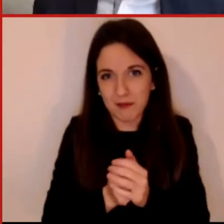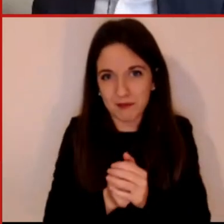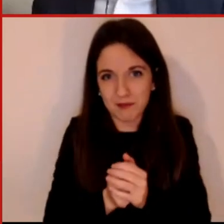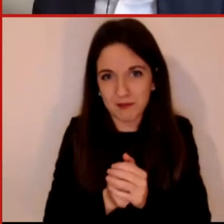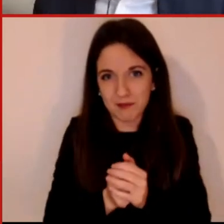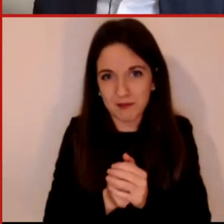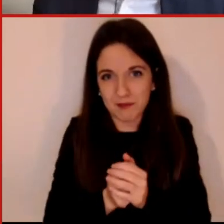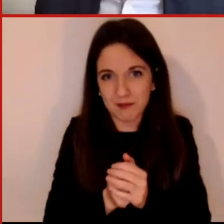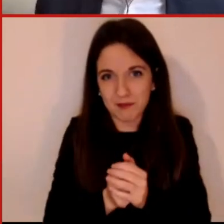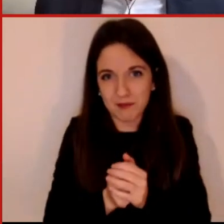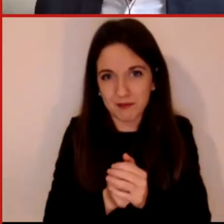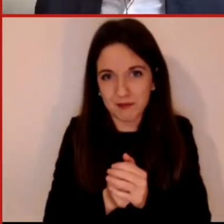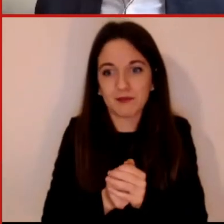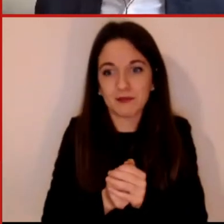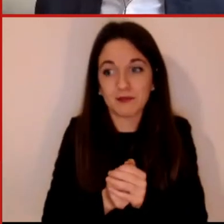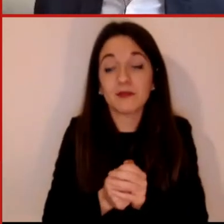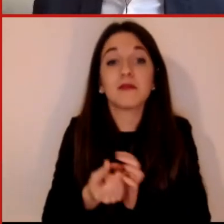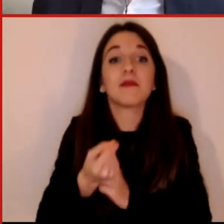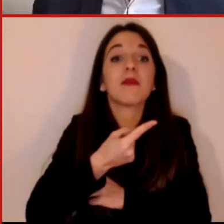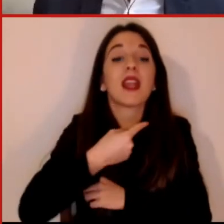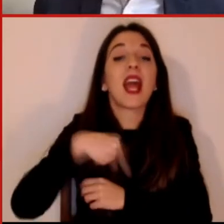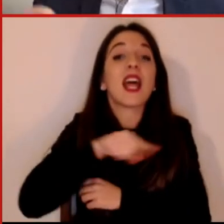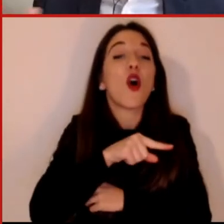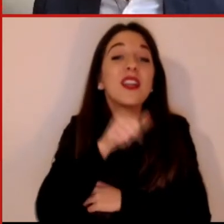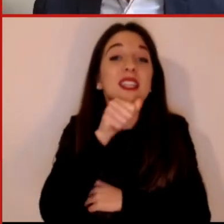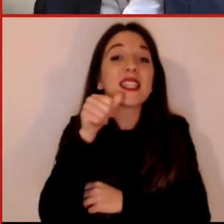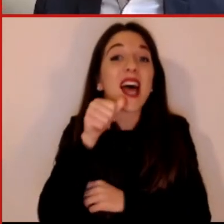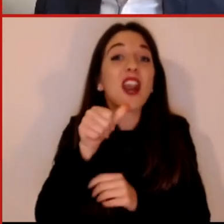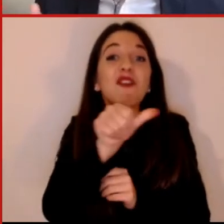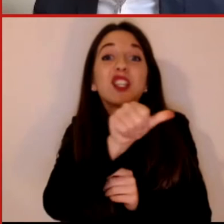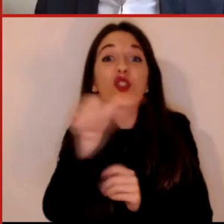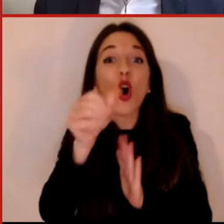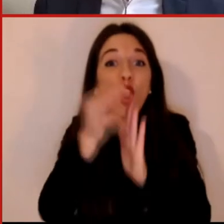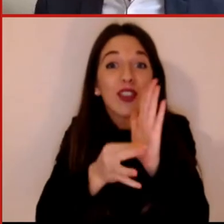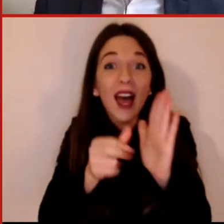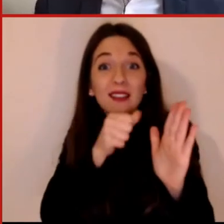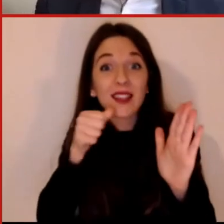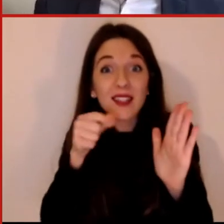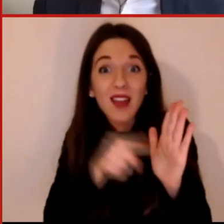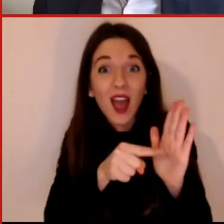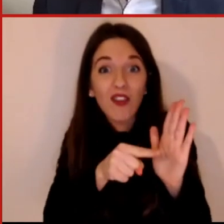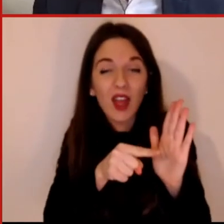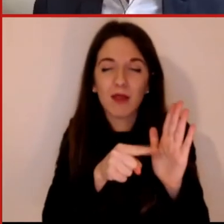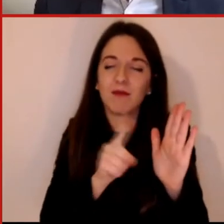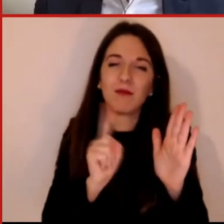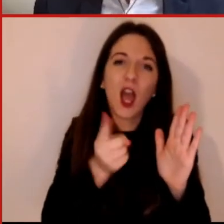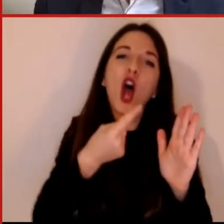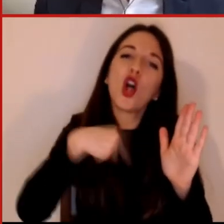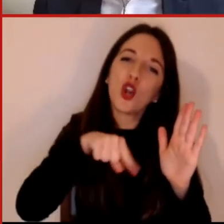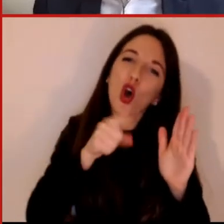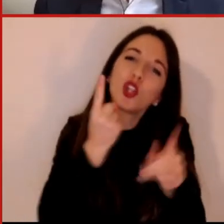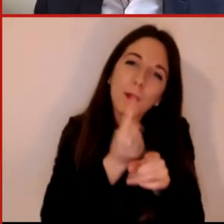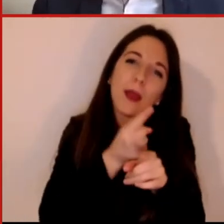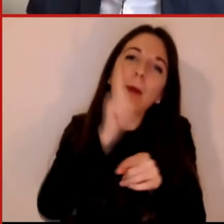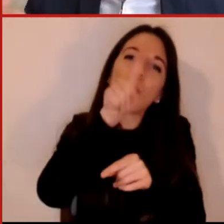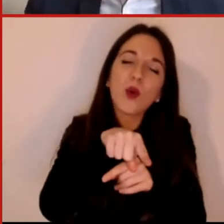non abbiamo bisogno solamente di dati, cioè questi dati devono essere letti da degli algoritmi,